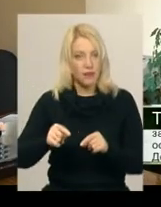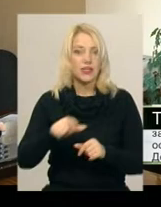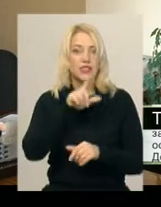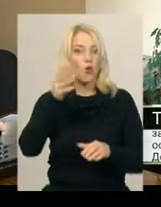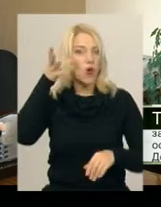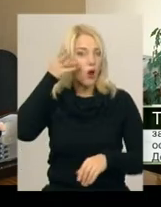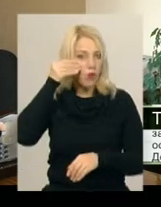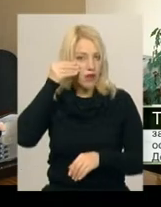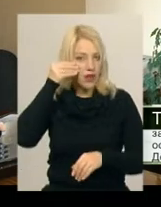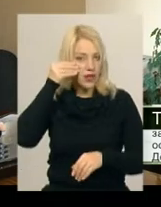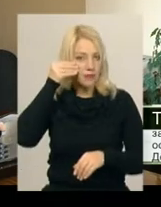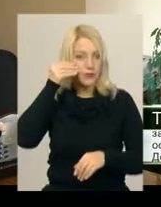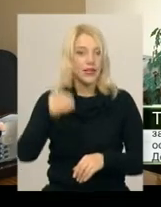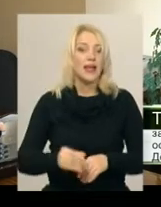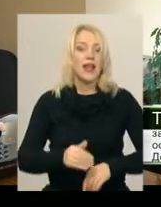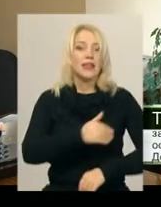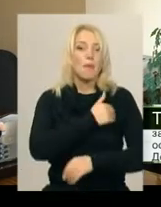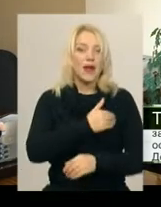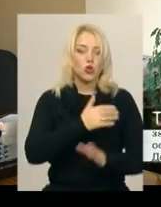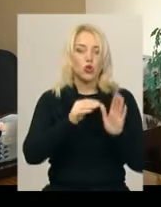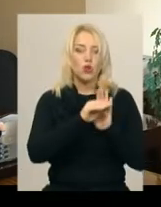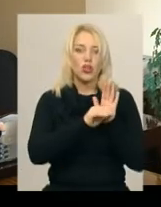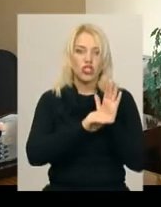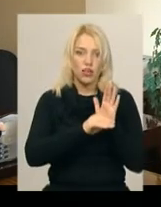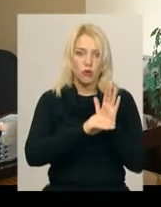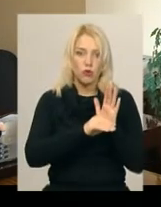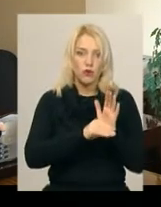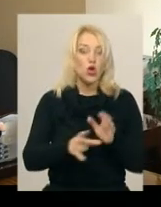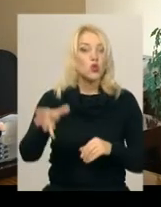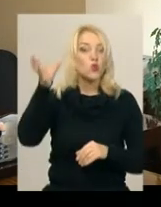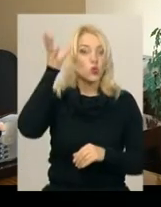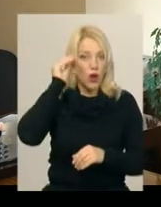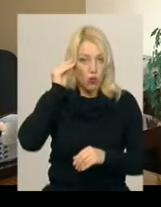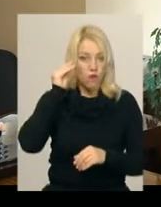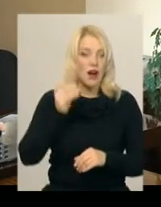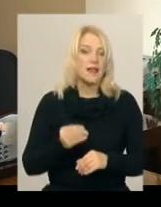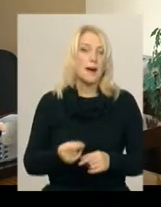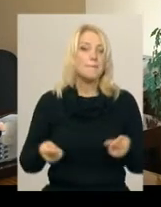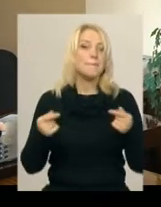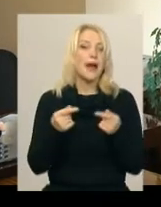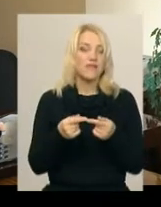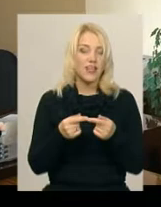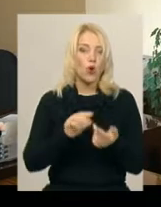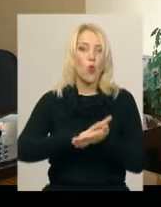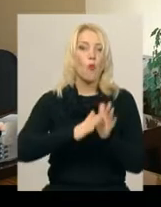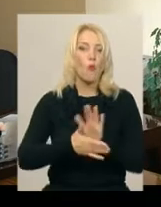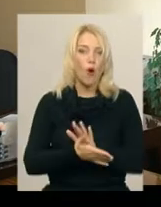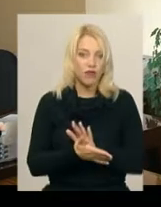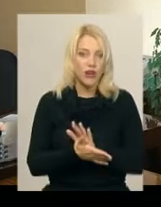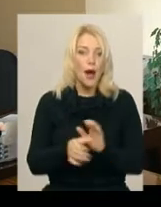урахуванням температурного режиму, з урахуванням певних умов